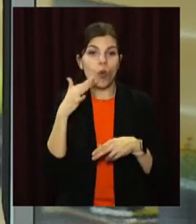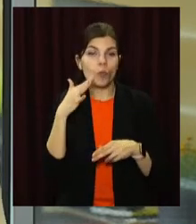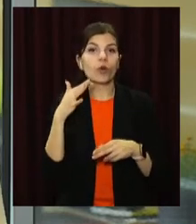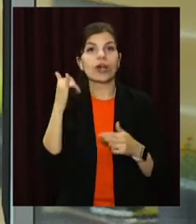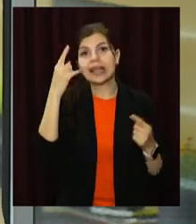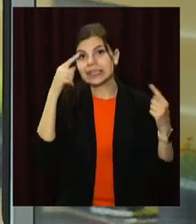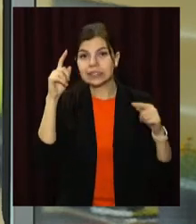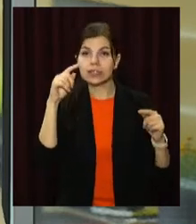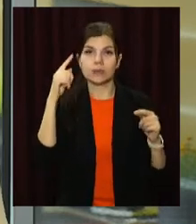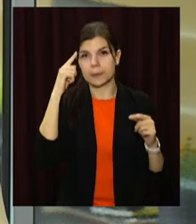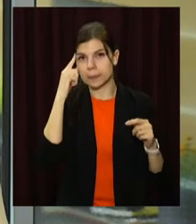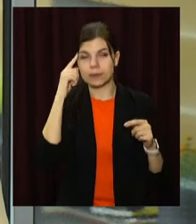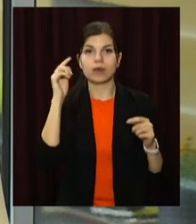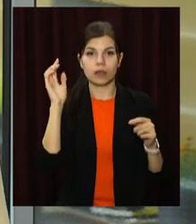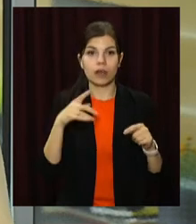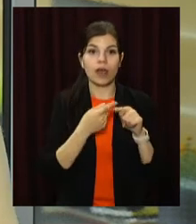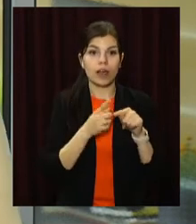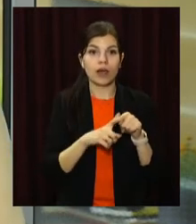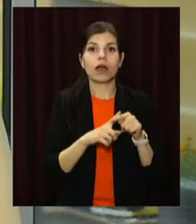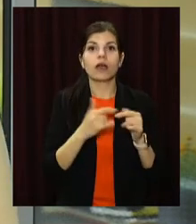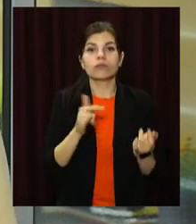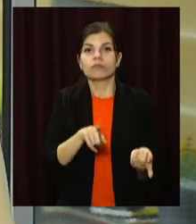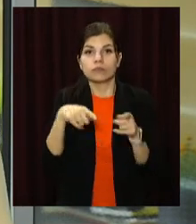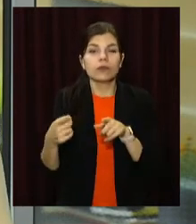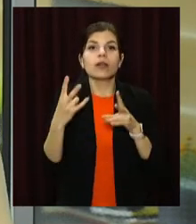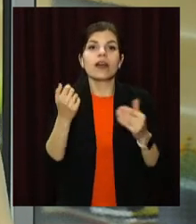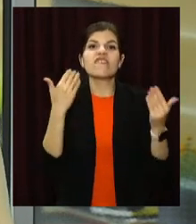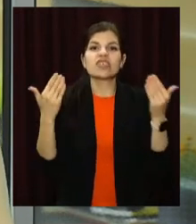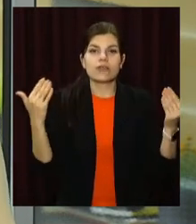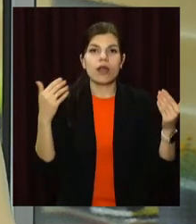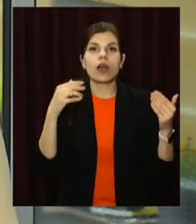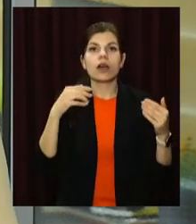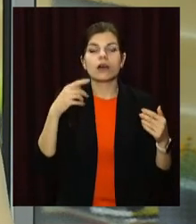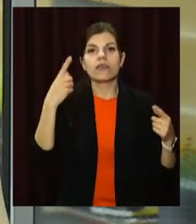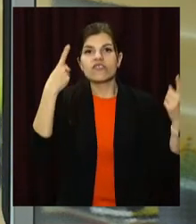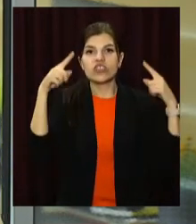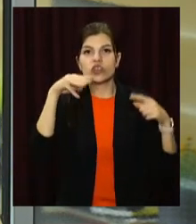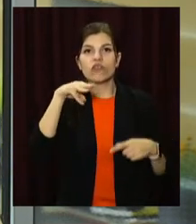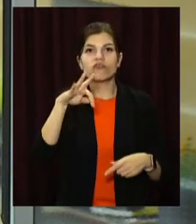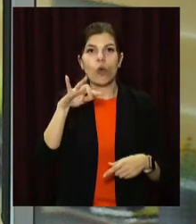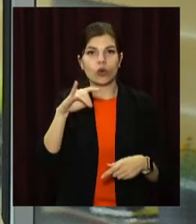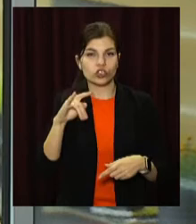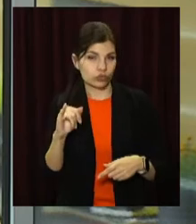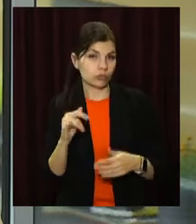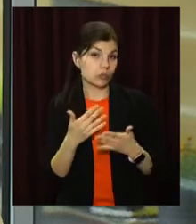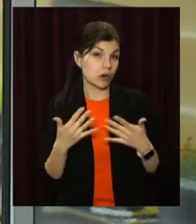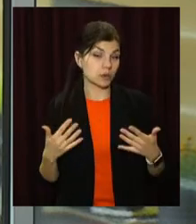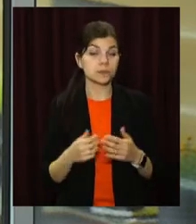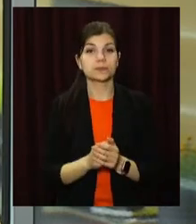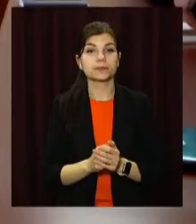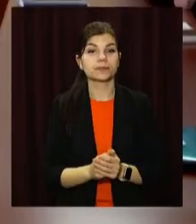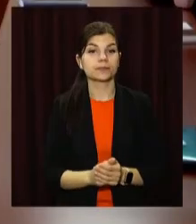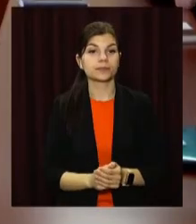І нині переважна більшість ініціатив кам'ян – це різноманітні творчі зустрічі та фестивалі на свіжому повітрі.